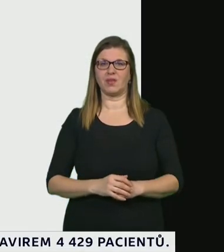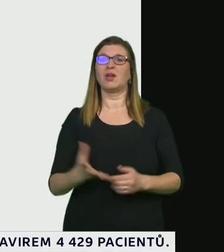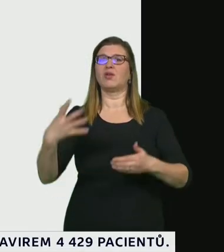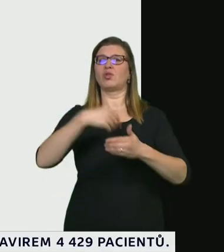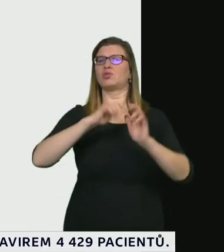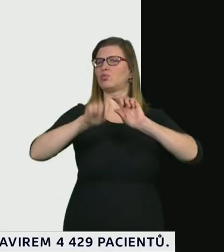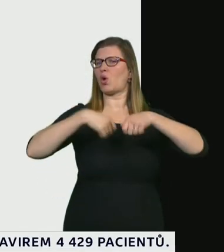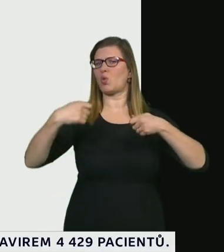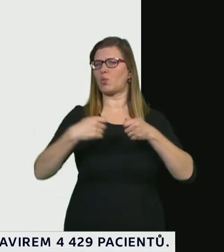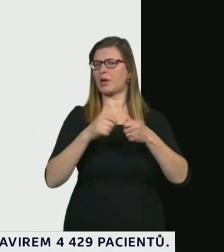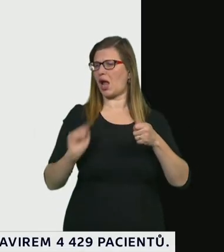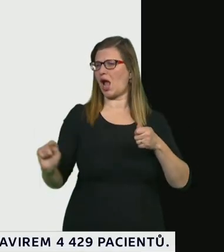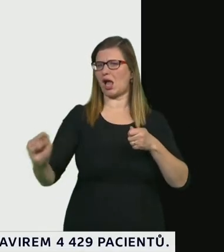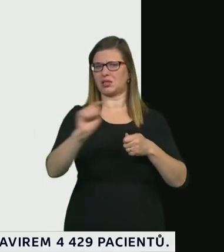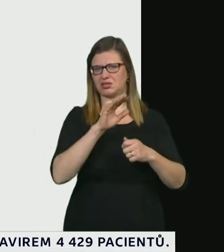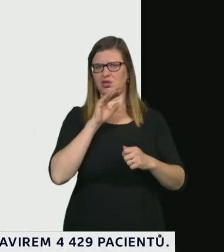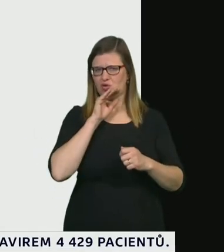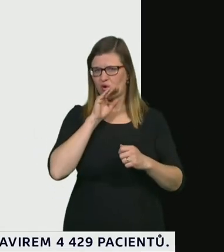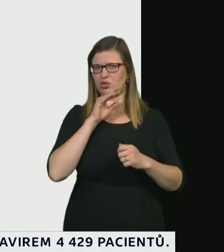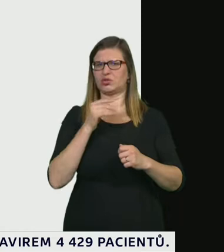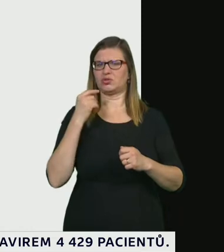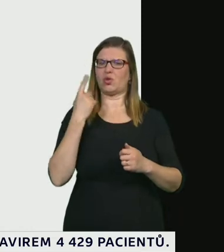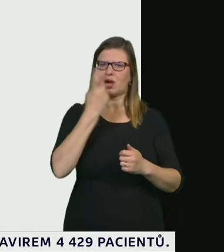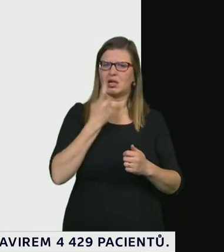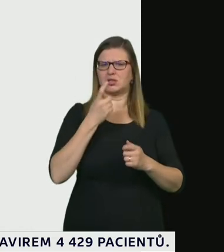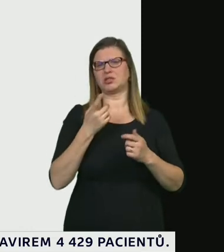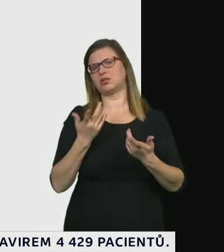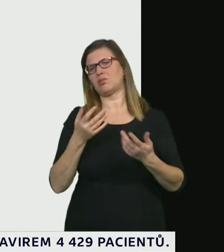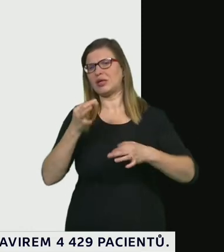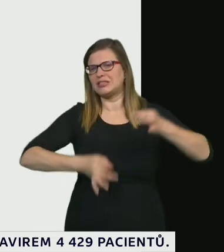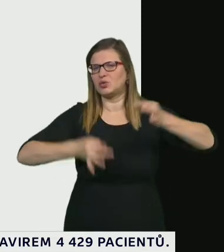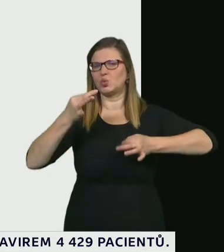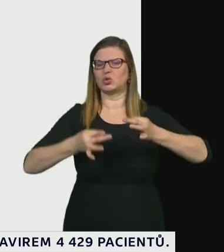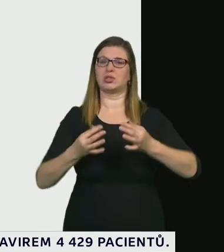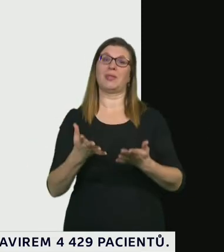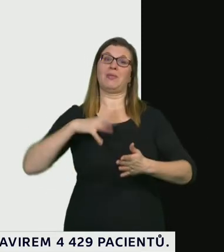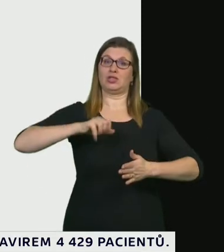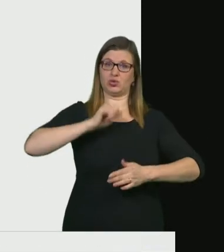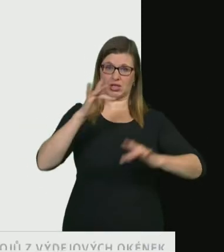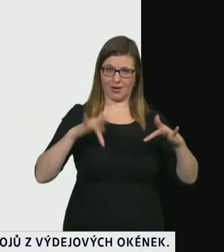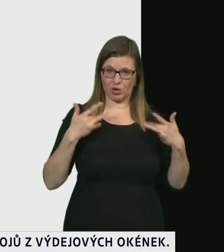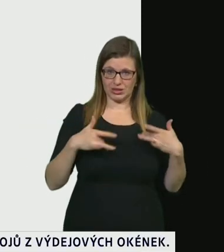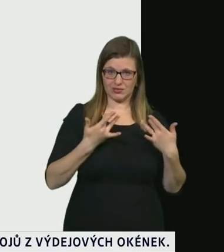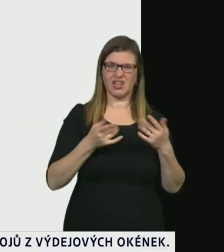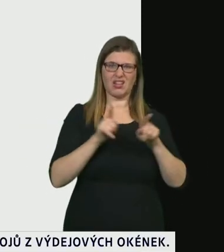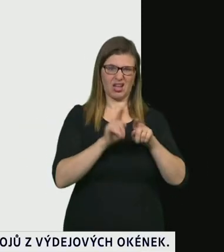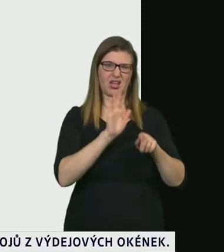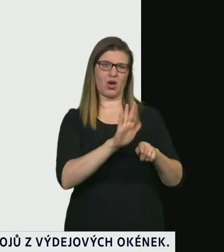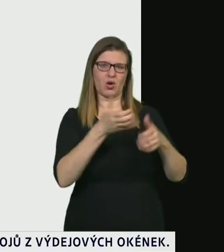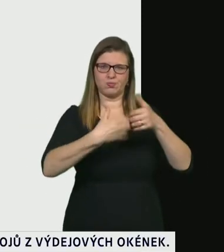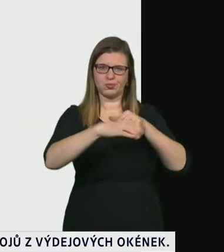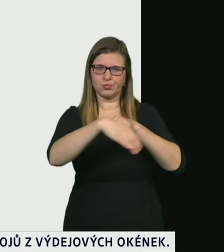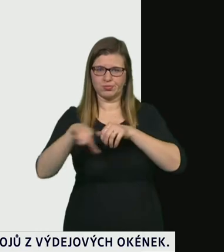zdravotnictví včetně jeho všech útvary nebo řady útvarů a podřízených organizací. Jsou to zdravotky pojišťovny jako